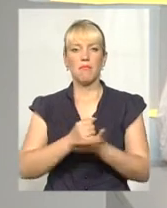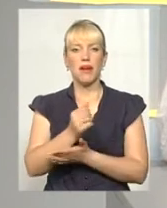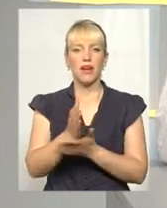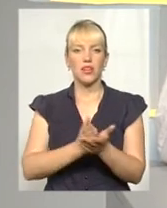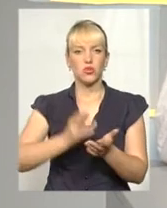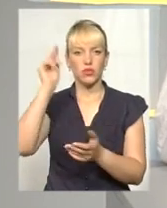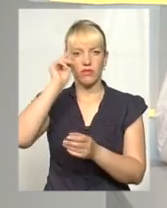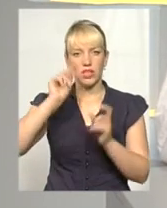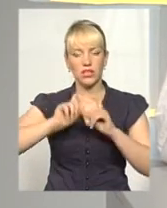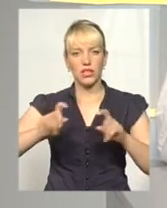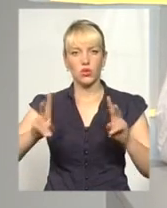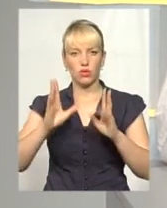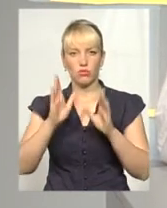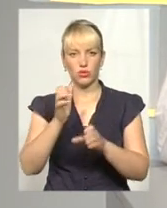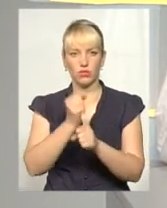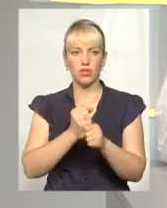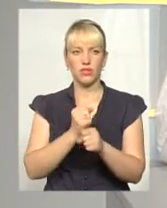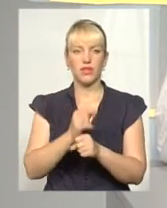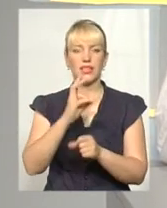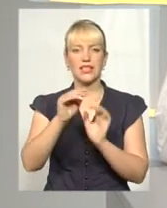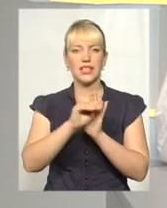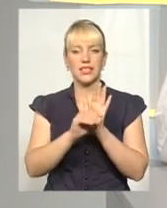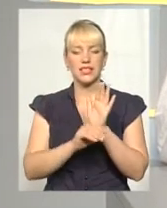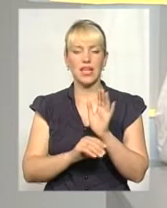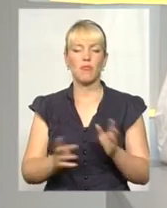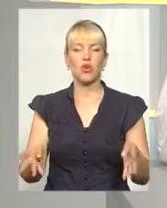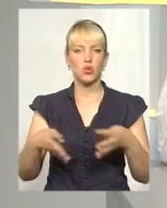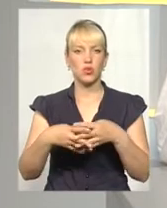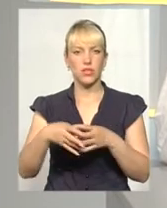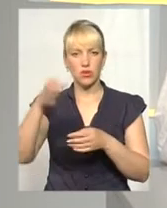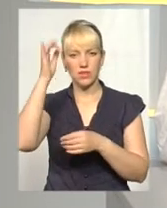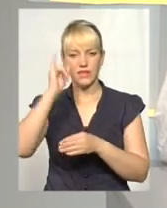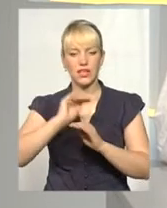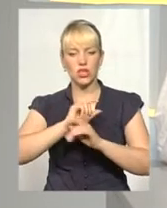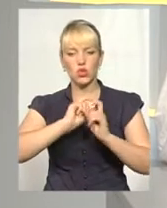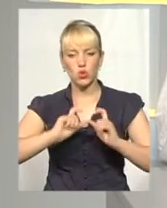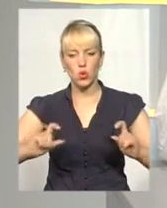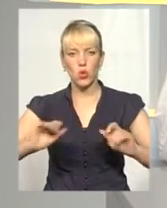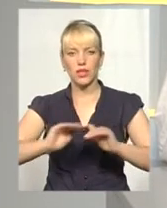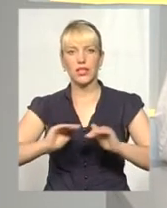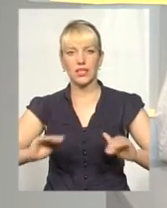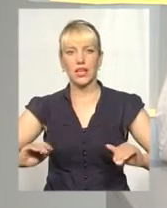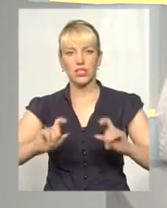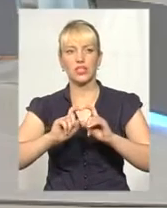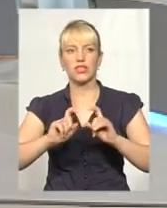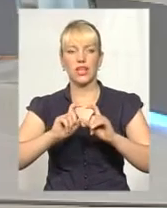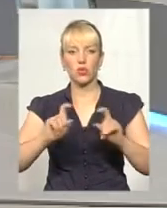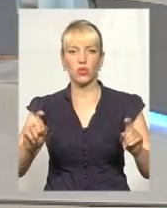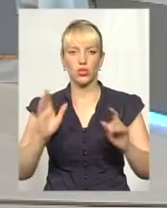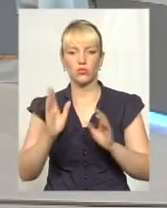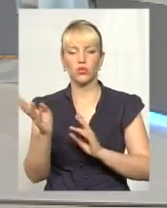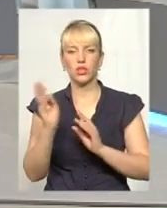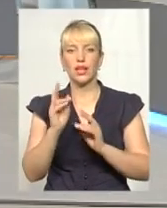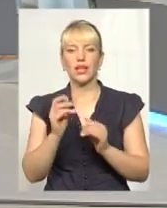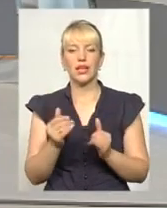які будуть працювати за системою інклюзивної освіти, і школи та дитячі садочки для дітей з засепливими потребами обладнають